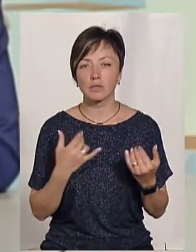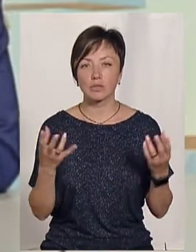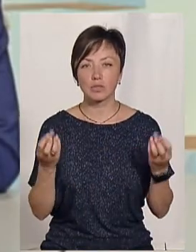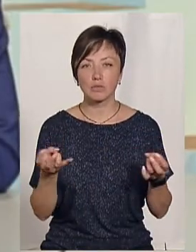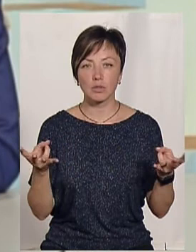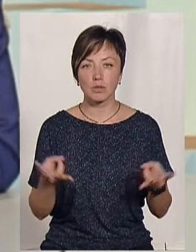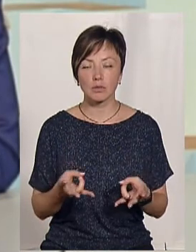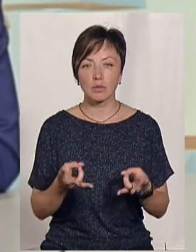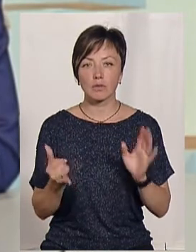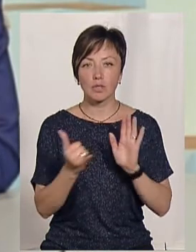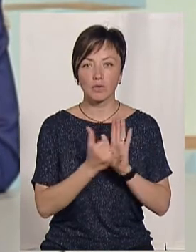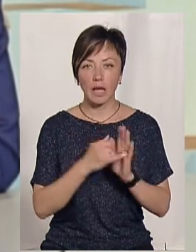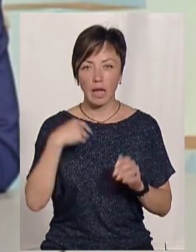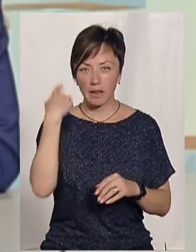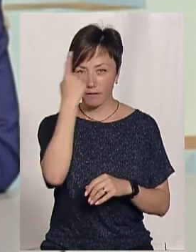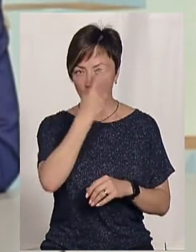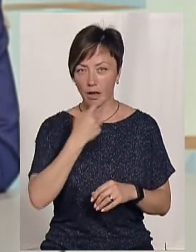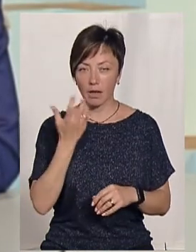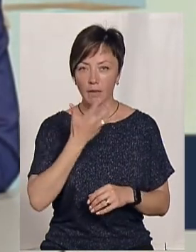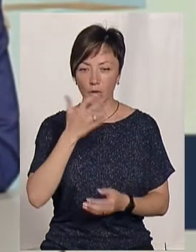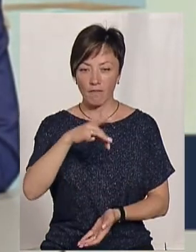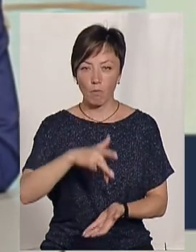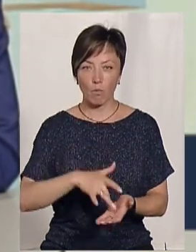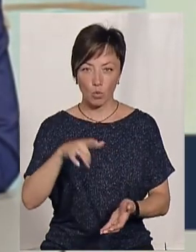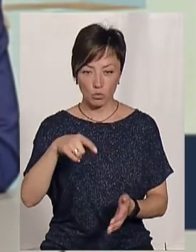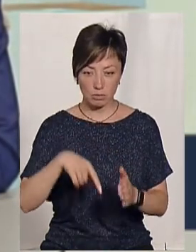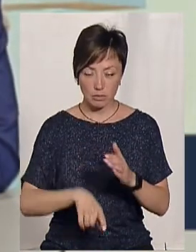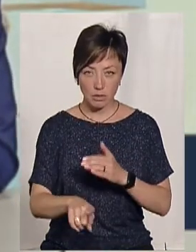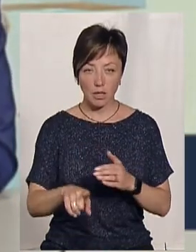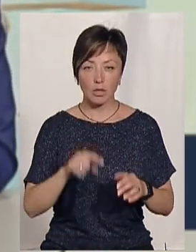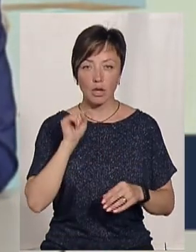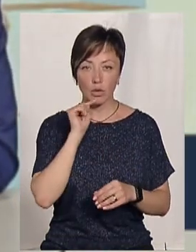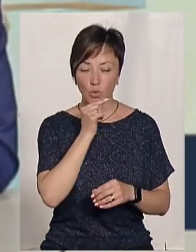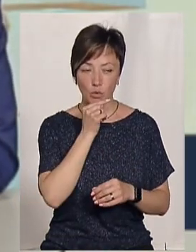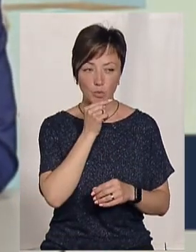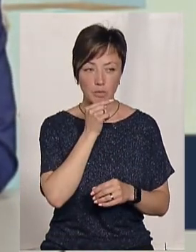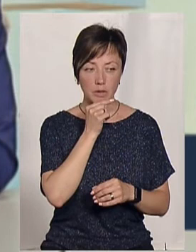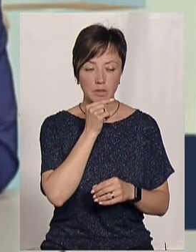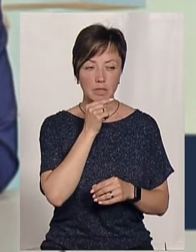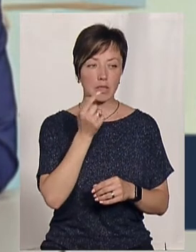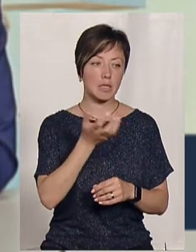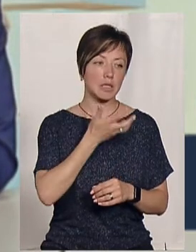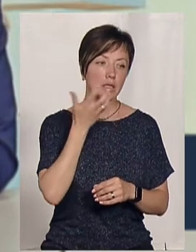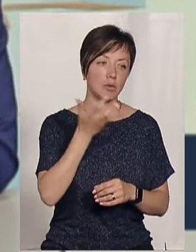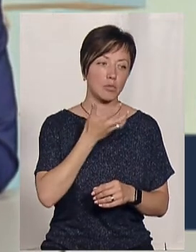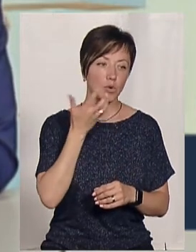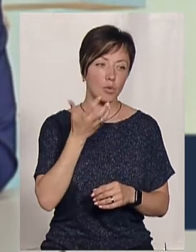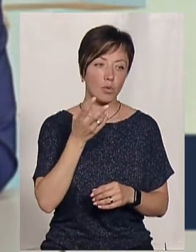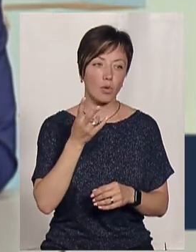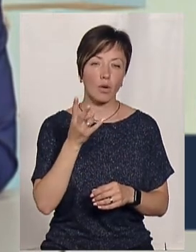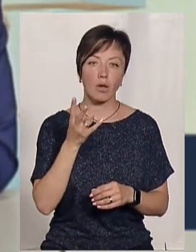потрібно зробити, встановити індивідуальний тепловий пункт, для того, щоб зекономити тепло на